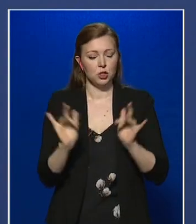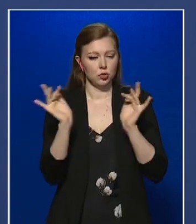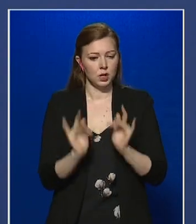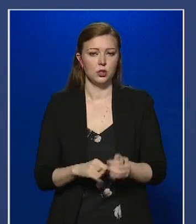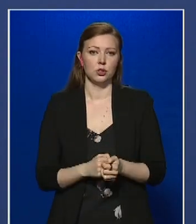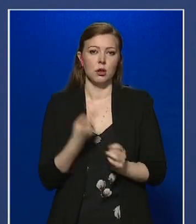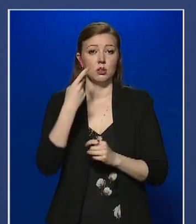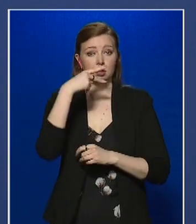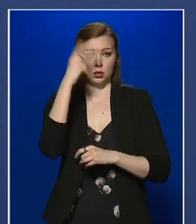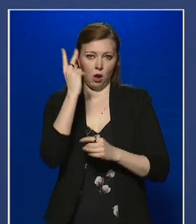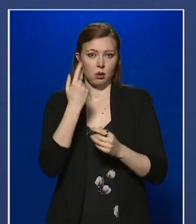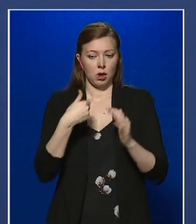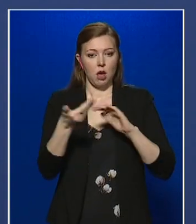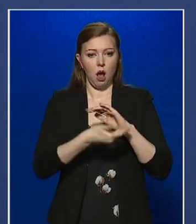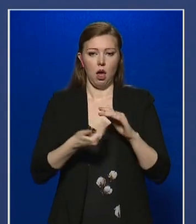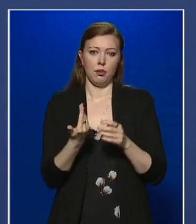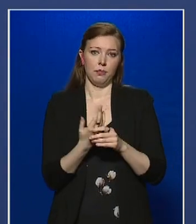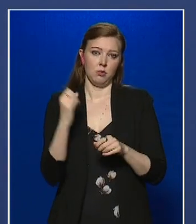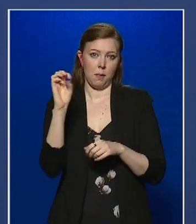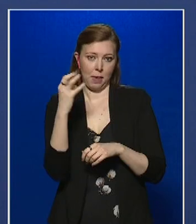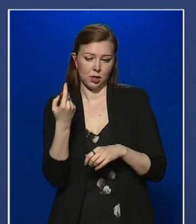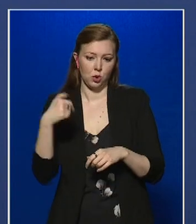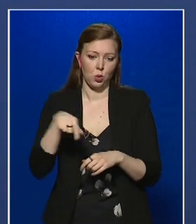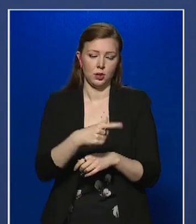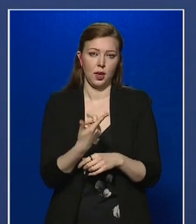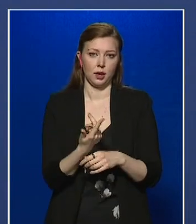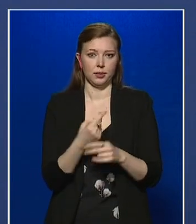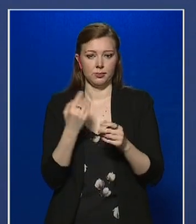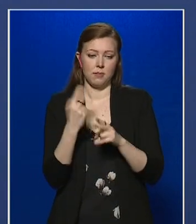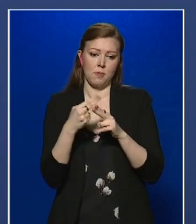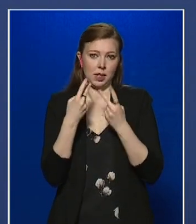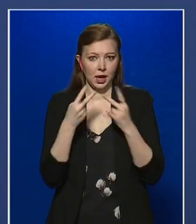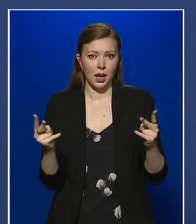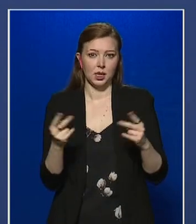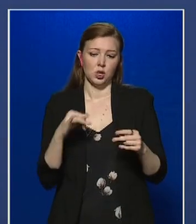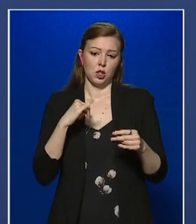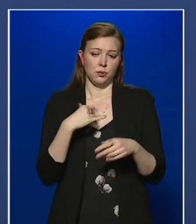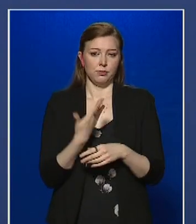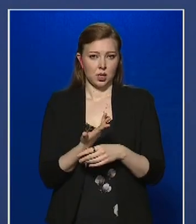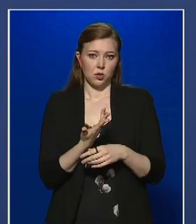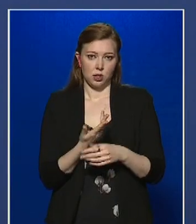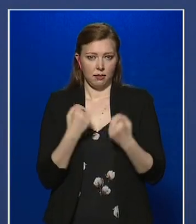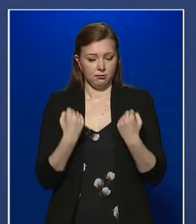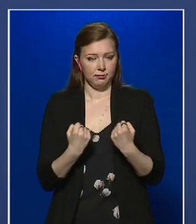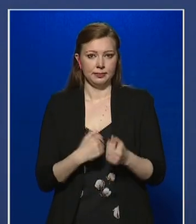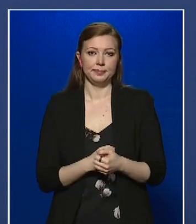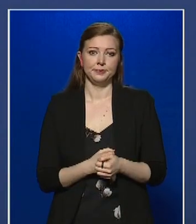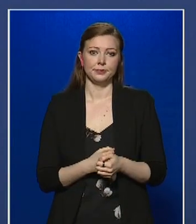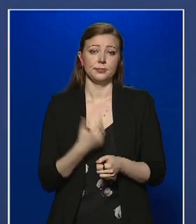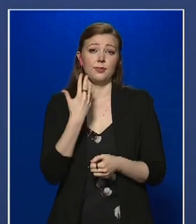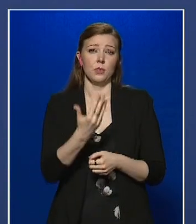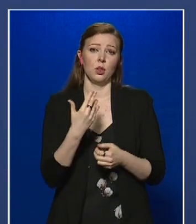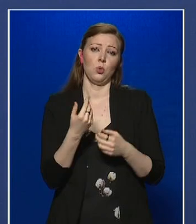Mindezek szakmai támaszt nyújtanak a bajtársainknak a mentőáltás során, és növelik a betegbiztonságot. Jelentős mentőerőket, mint egy 50